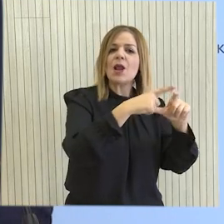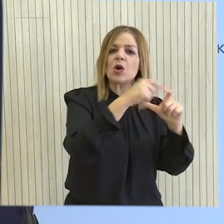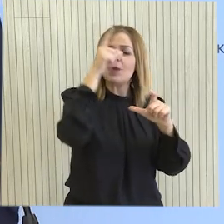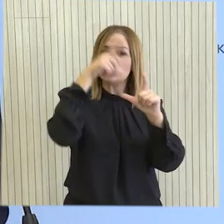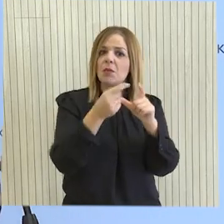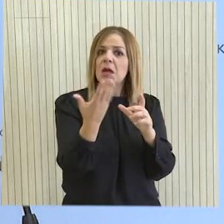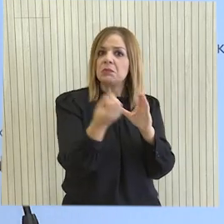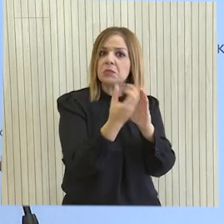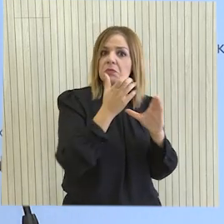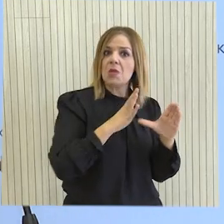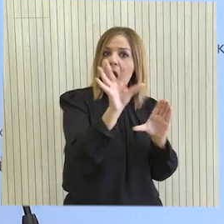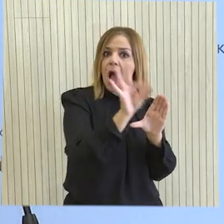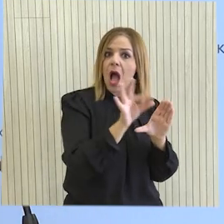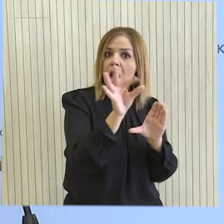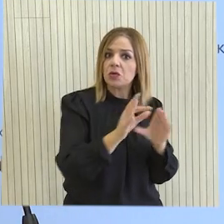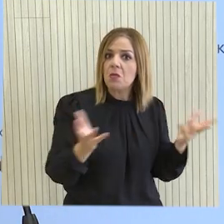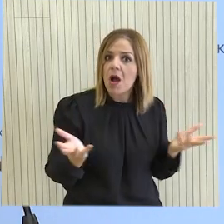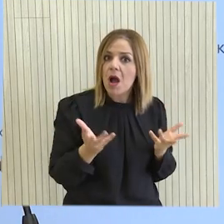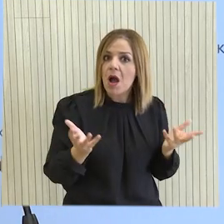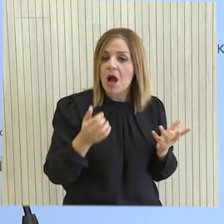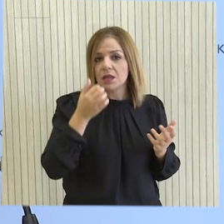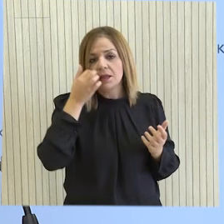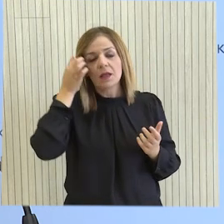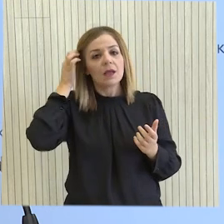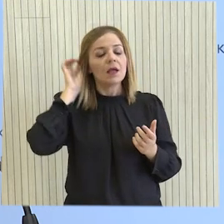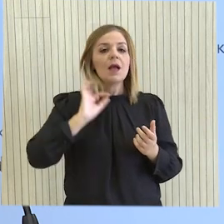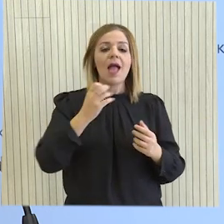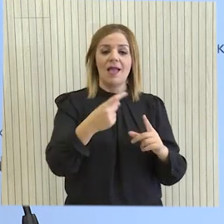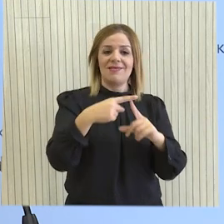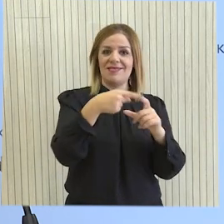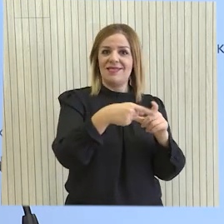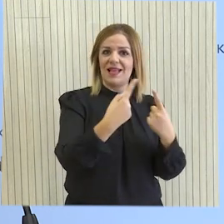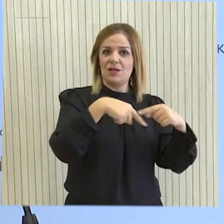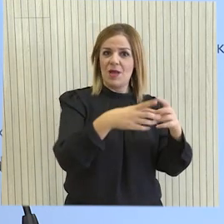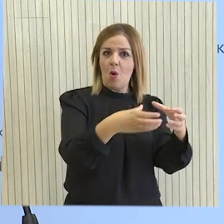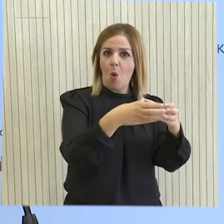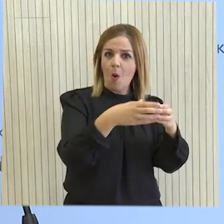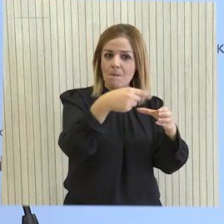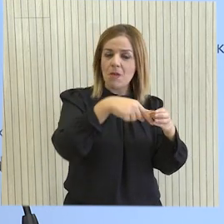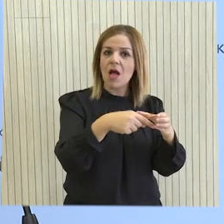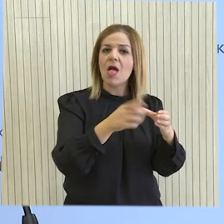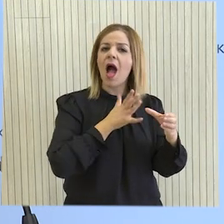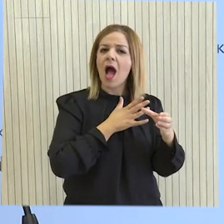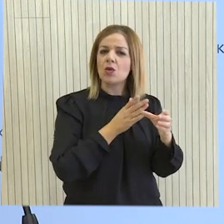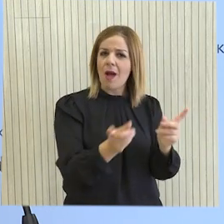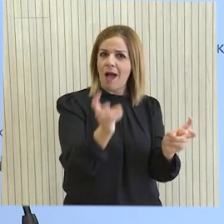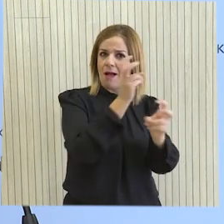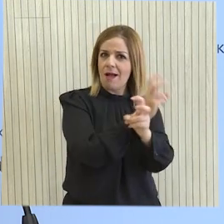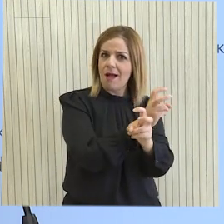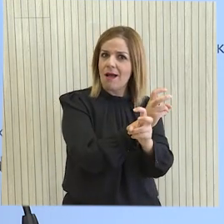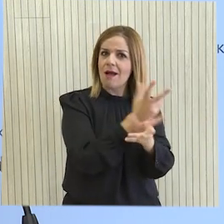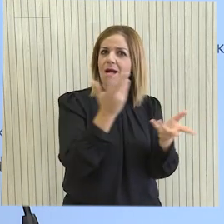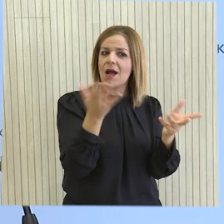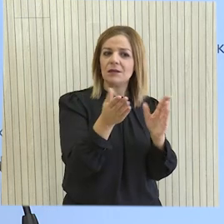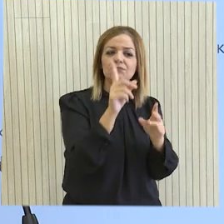Υπάρχουν, κατά θέμα ομάδες, οι τεχνικές επιτροπές. Θα υπάρξει αλλαγή προσώπων εκεί. Υπάρχει προσώπηση, στις